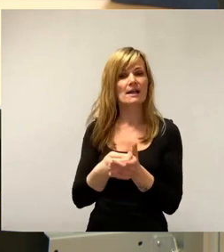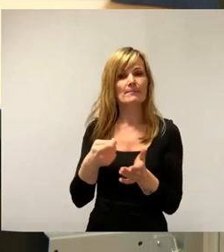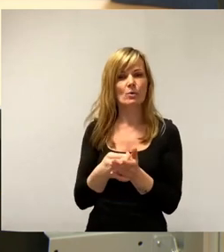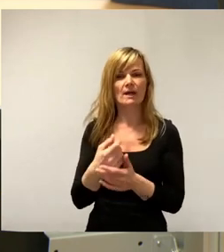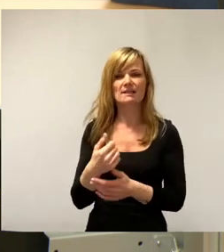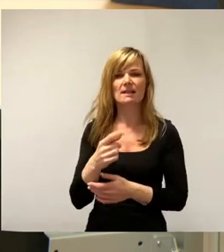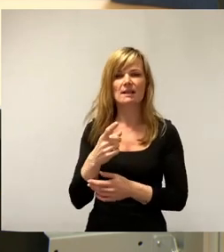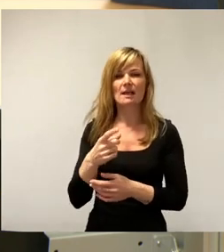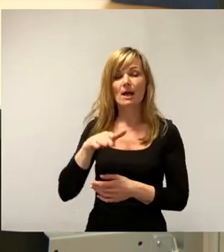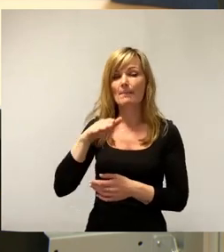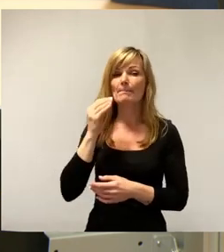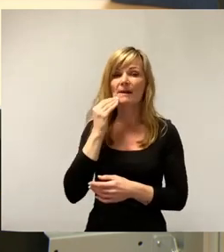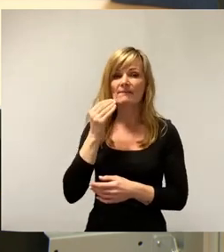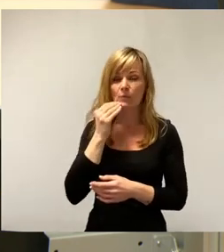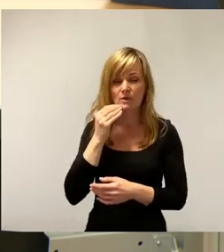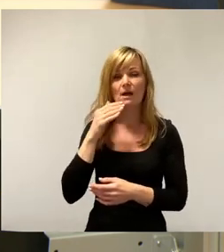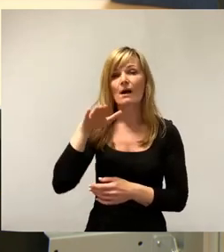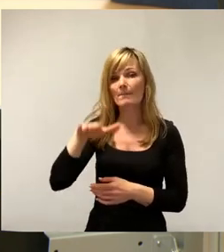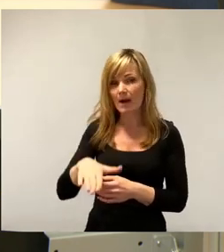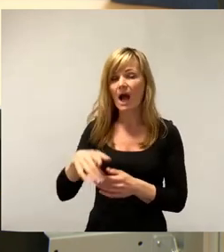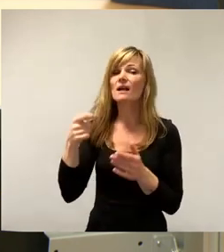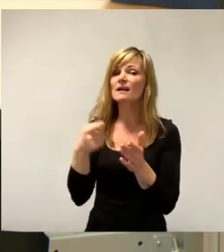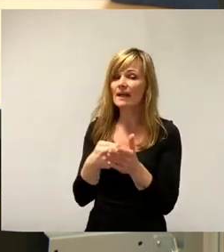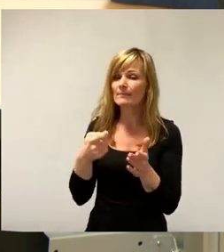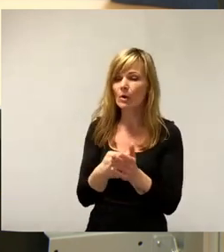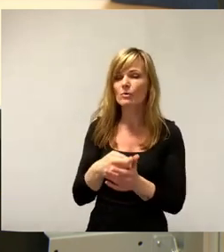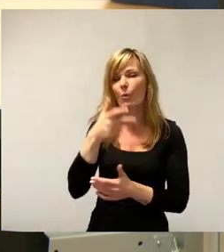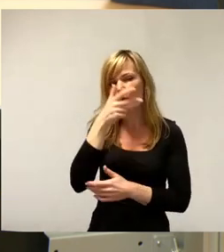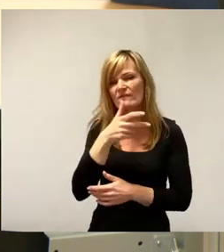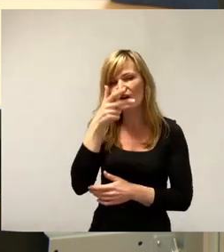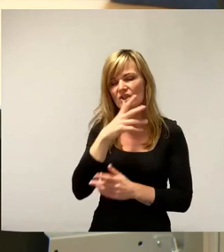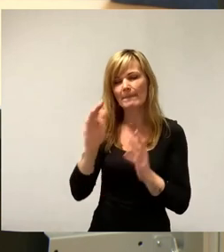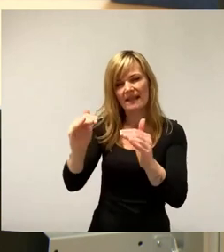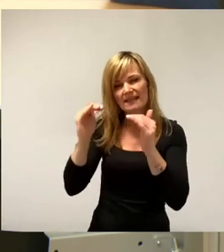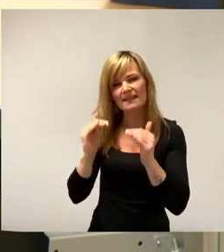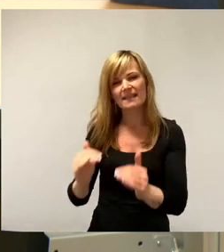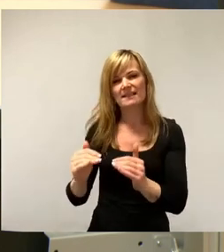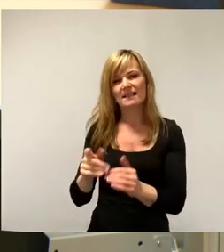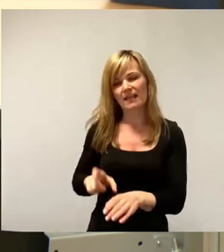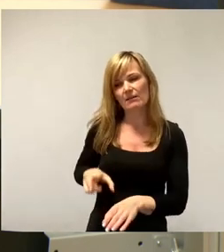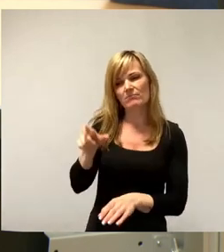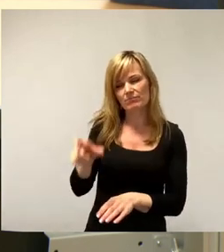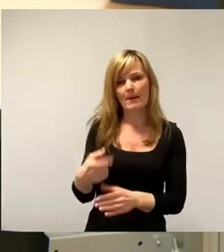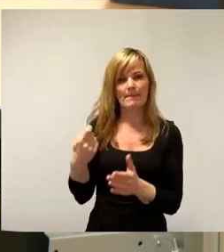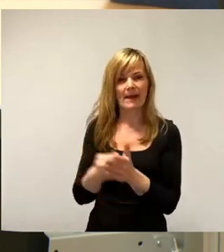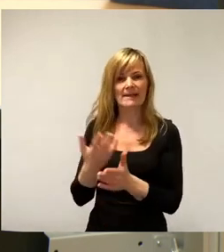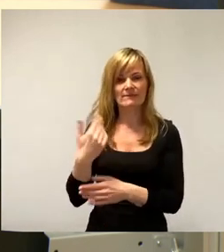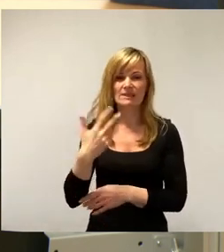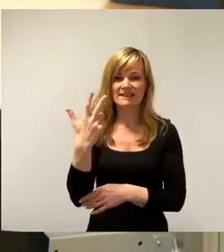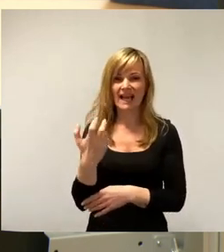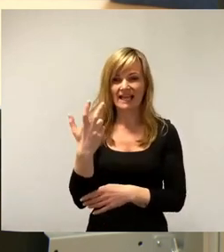bei einem unglaublich unverschämt niedrigen subventionierten Preis von 30 Euro,